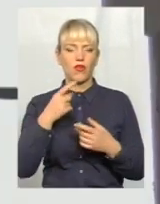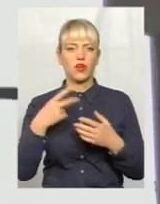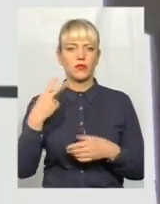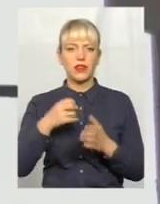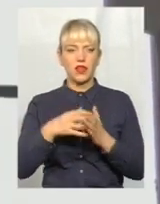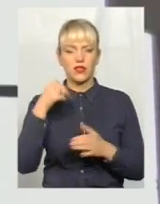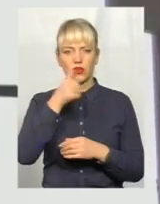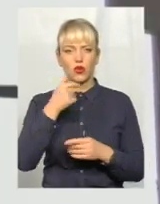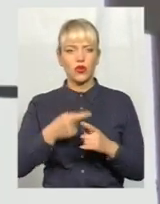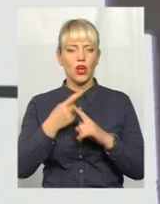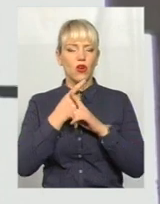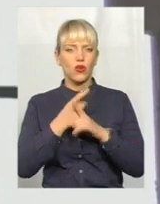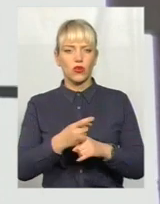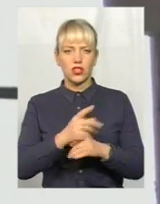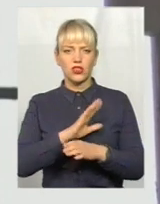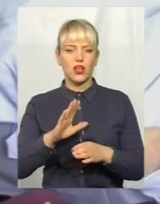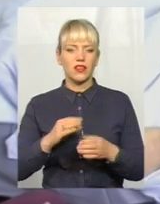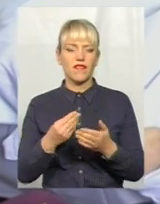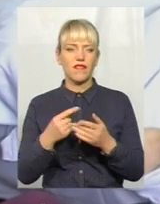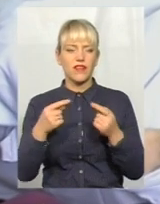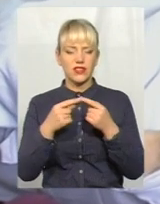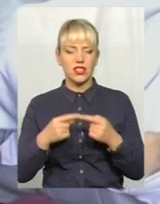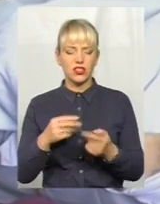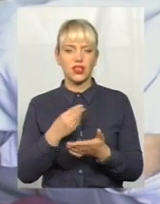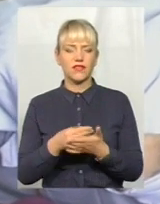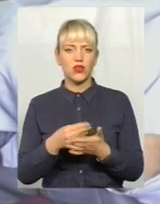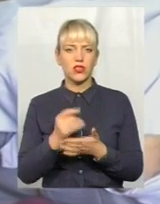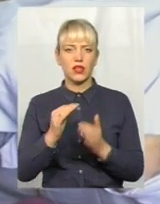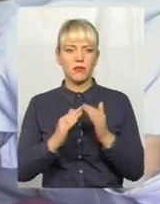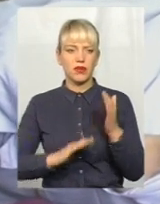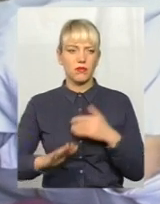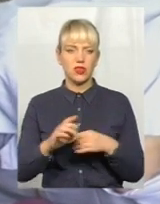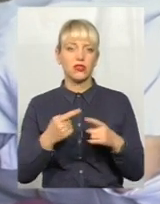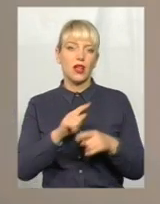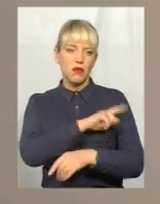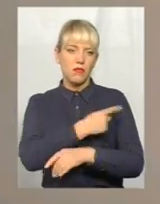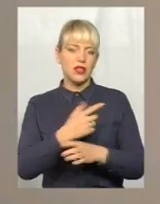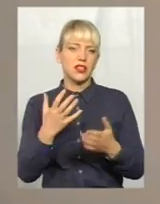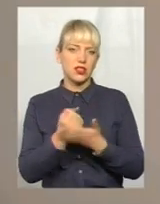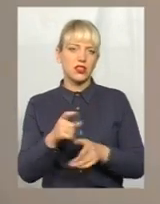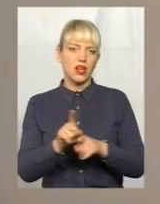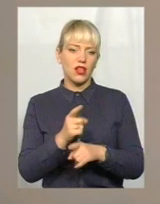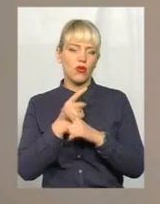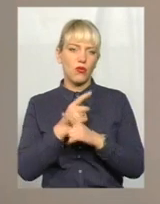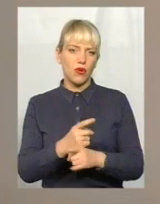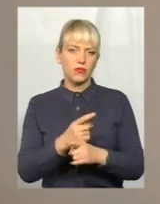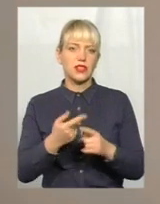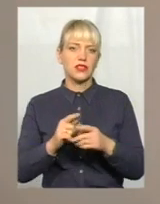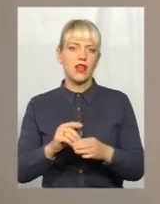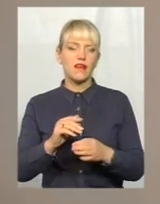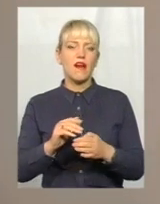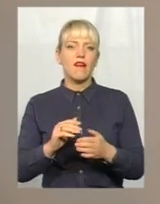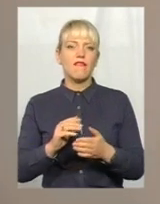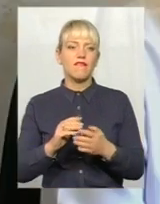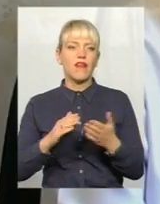хронічна невизначеність із фінансуванням та приміщенням змусили медиків знайти ось такий компромісний варіант, не чекаючи спеціального рішення